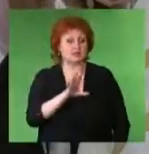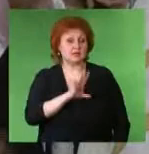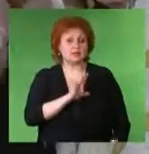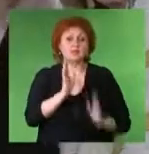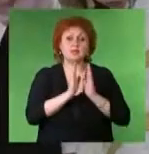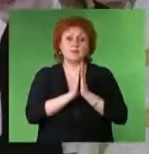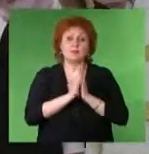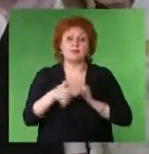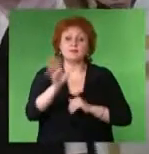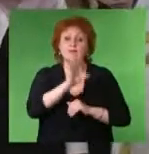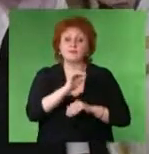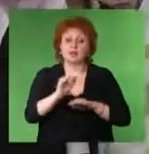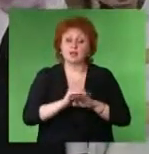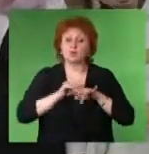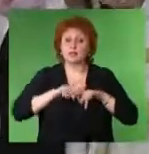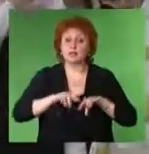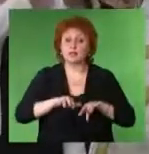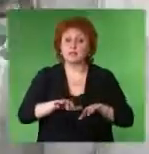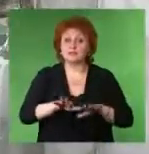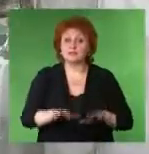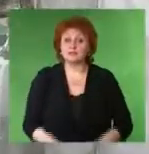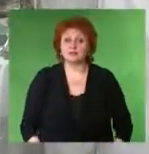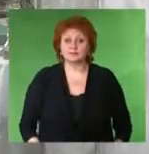соборе состоялся молебен на всякое благое дело